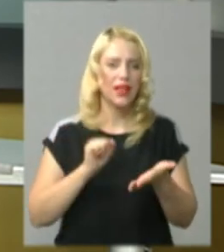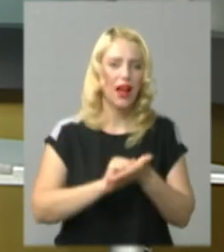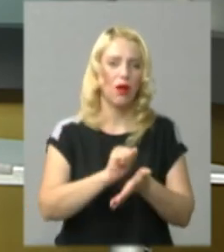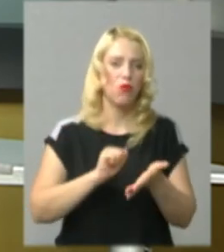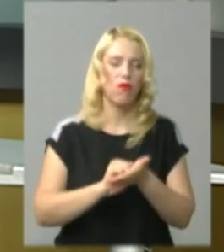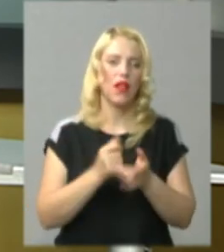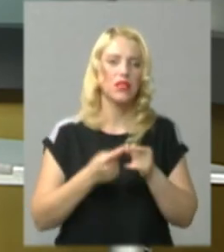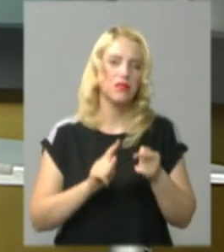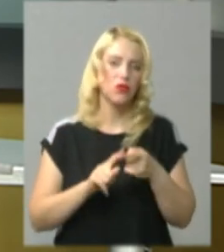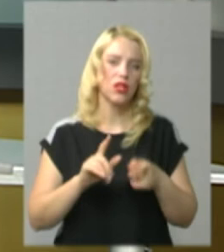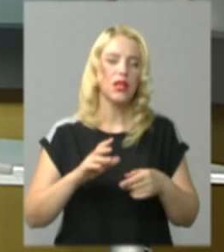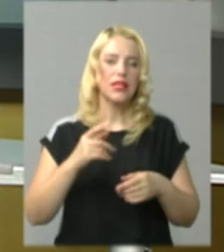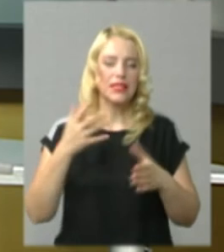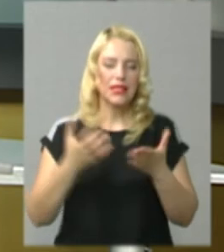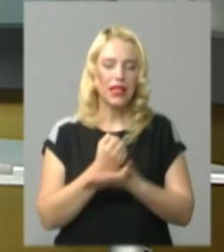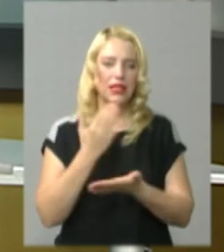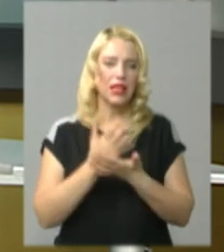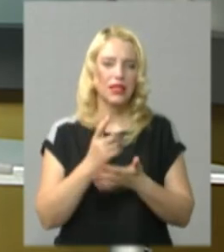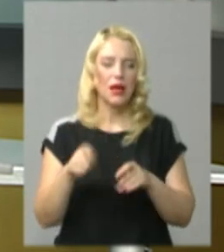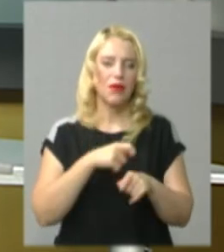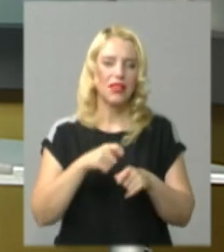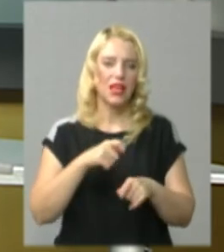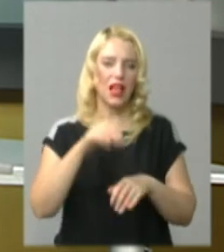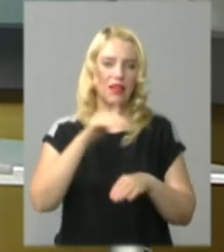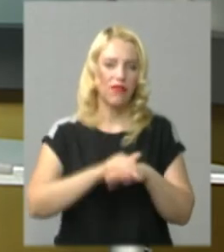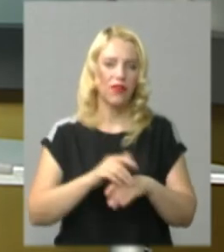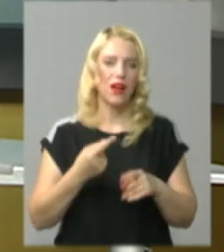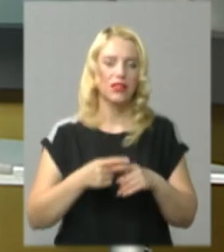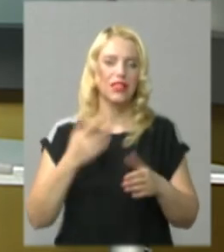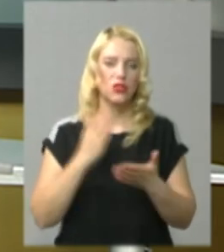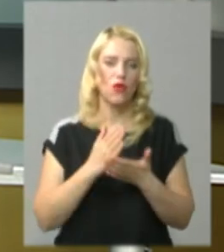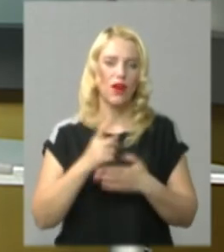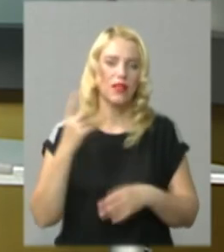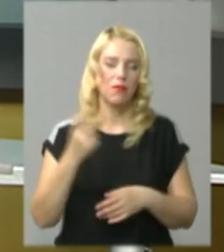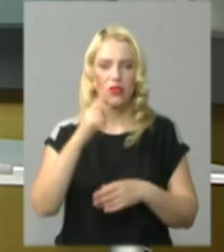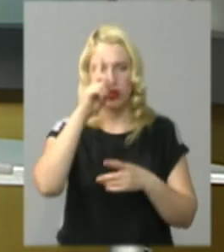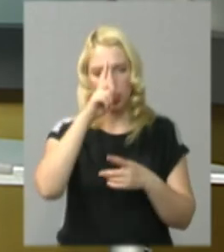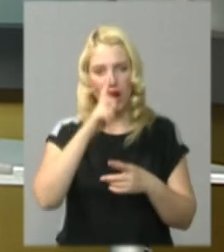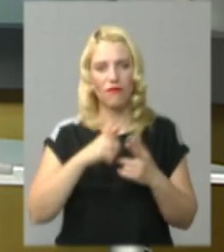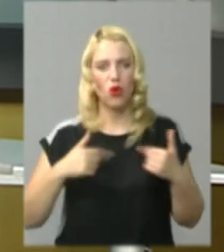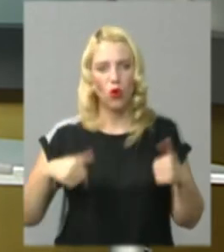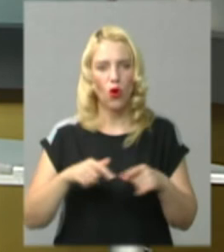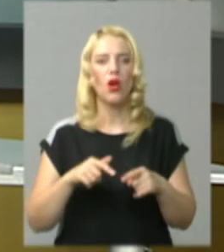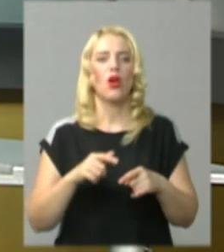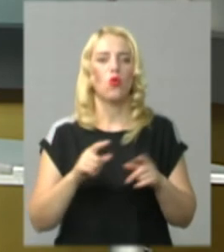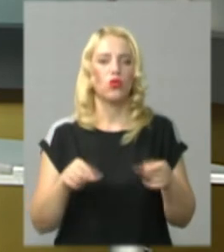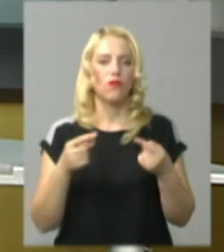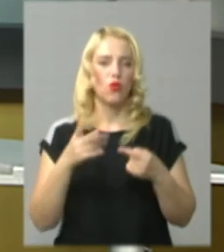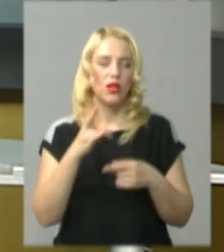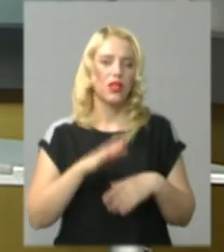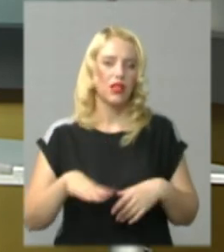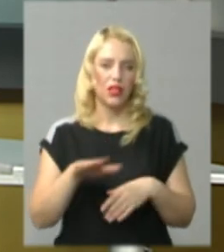області ця знахідка є матеріальним свідченням факту існування першого незалежного державного утворення на території Поділля, розповів